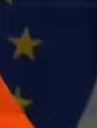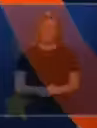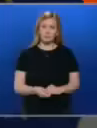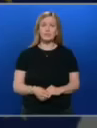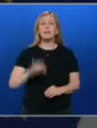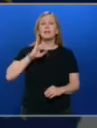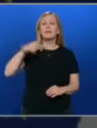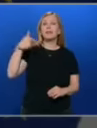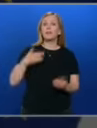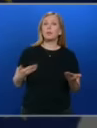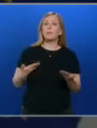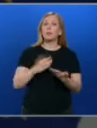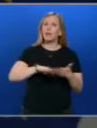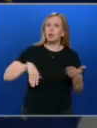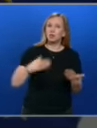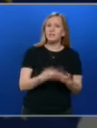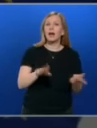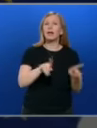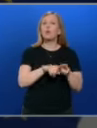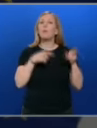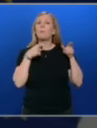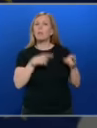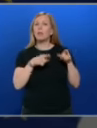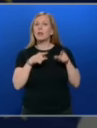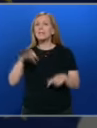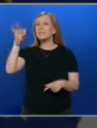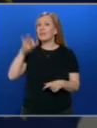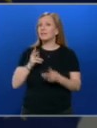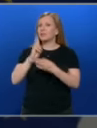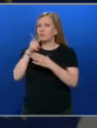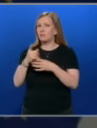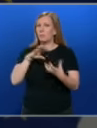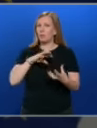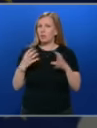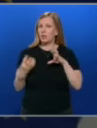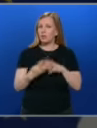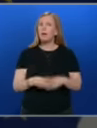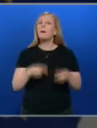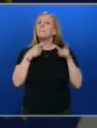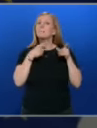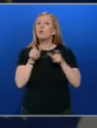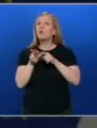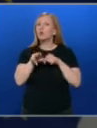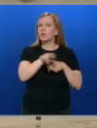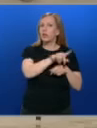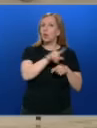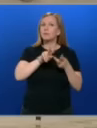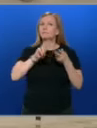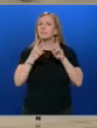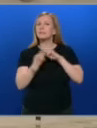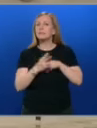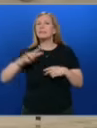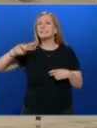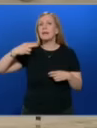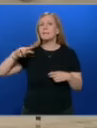Иван Гешев подаде оставка и като прокурор и даде заявка, че влиза в политиката. Прокурорската колегия на Вишия съдебен съвет смени